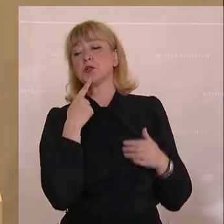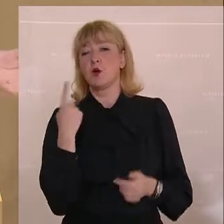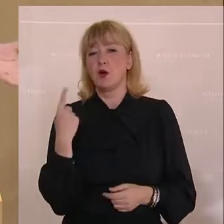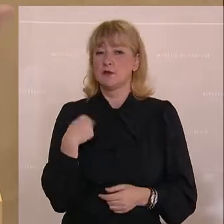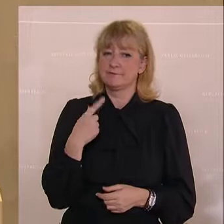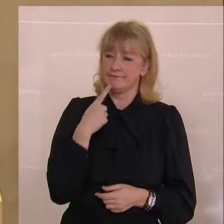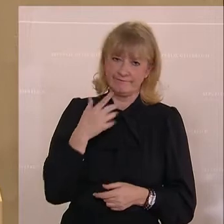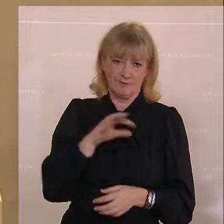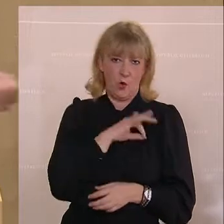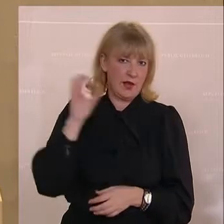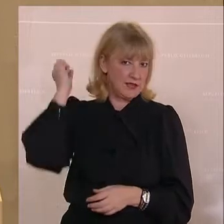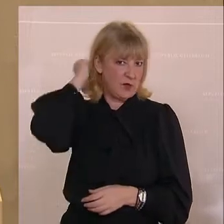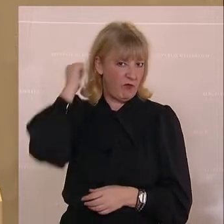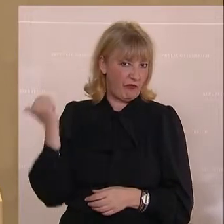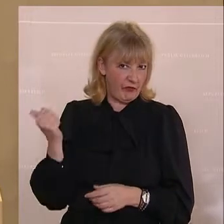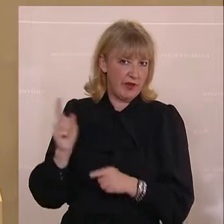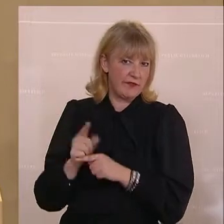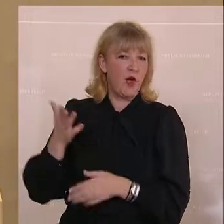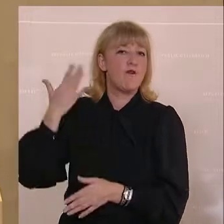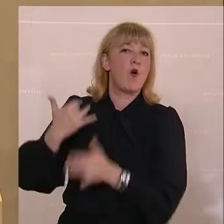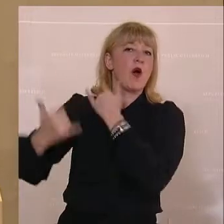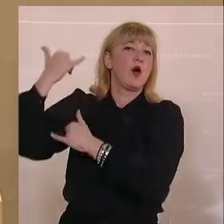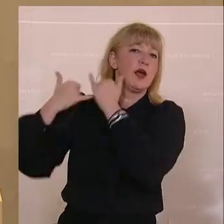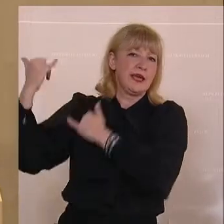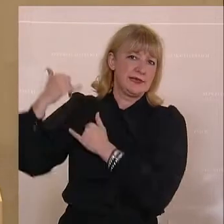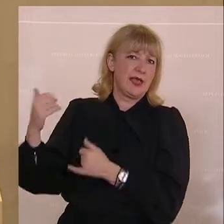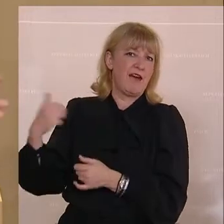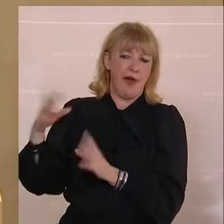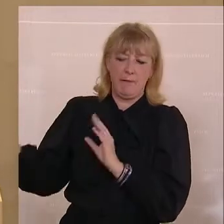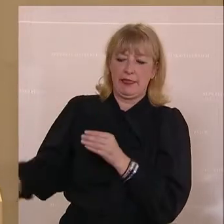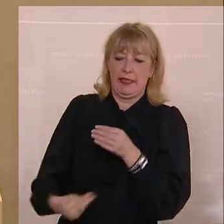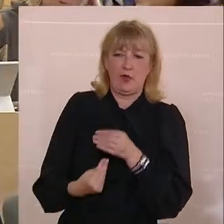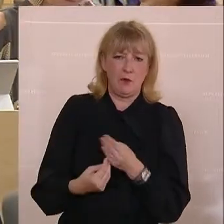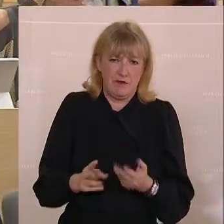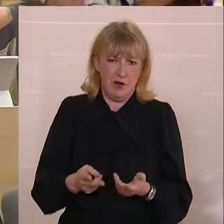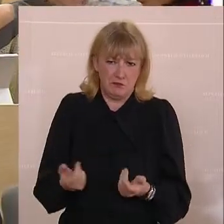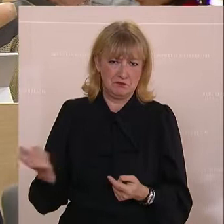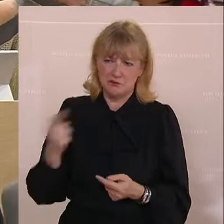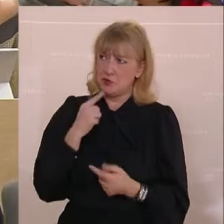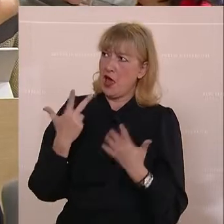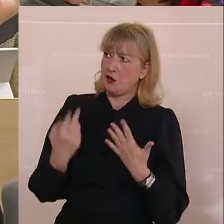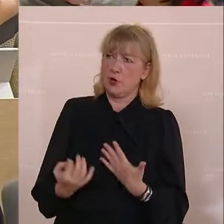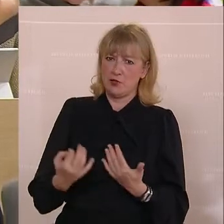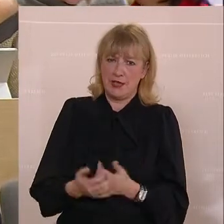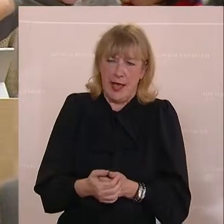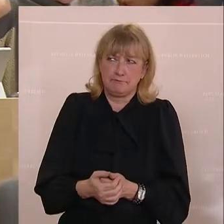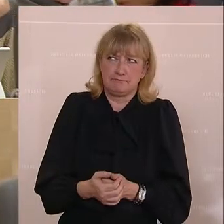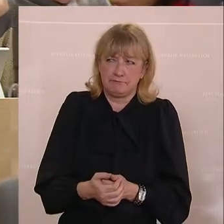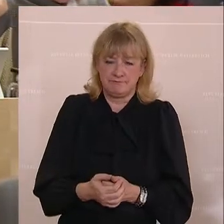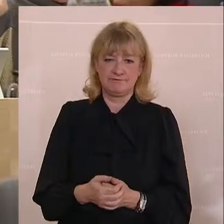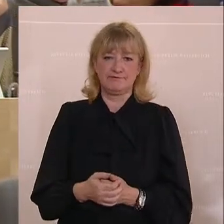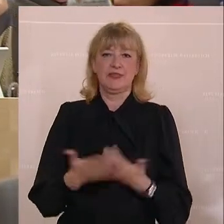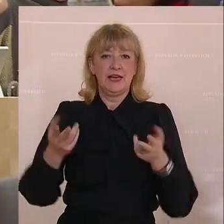Kollegin Zopf hat offensichtlich die Rede von vorher mitgenommen, anders nicht erklärbar, weil sie da bei irgendwelchen 8 Prozent gelandet ist. Das sind die Fakten.